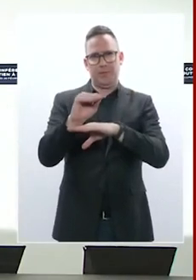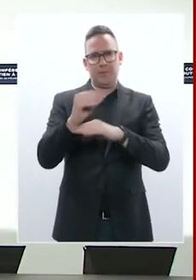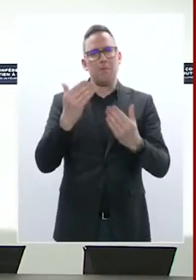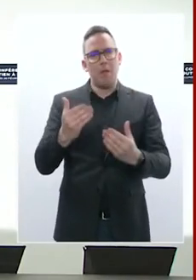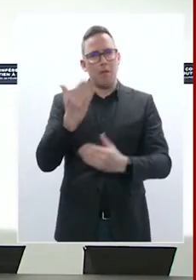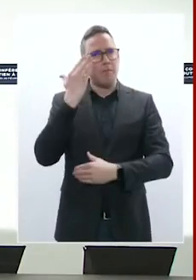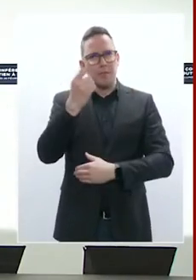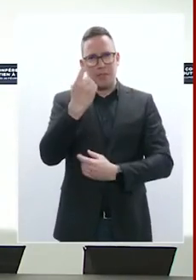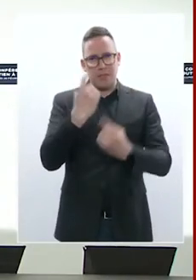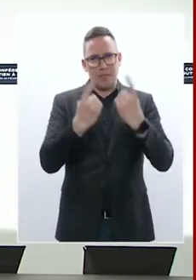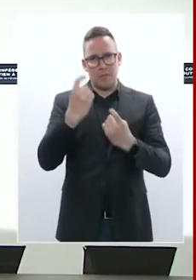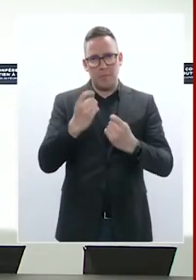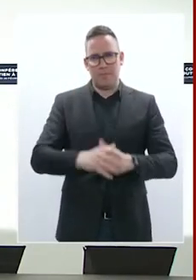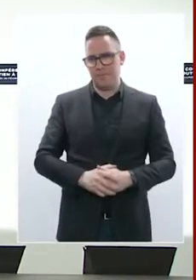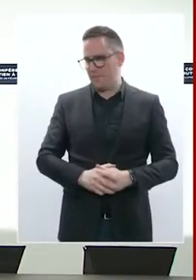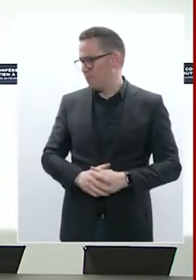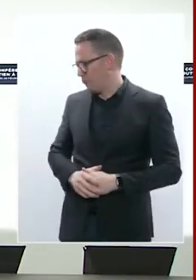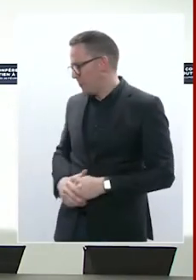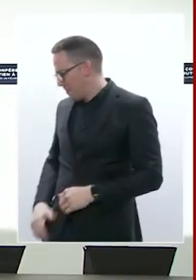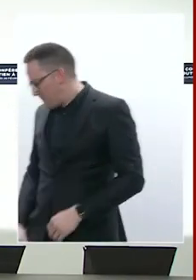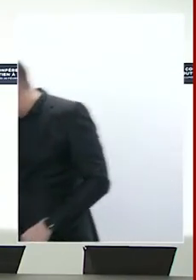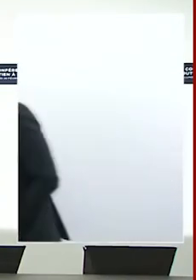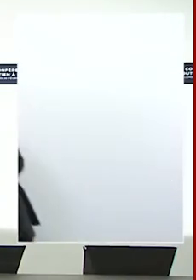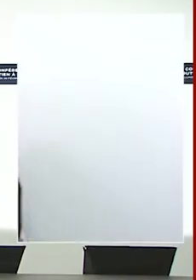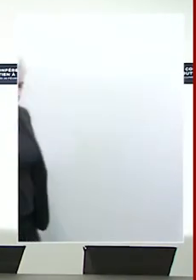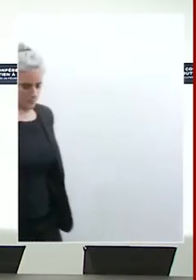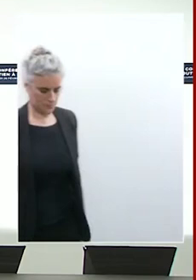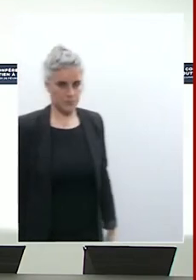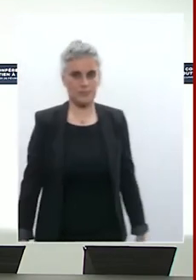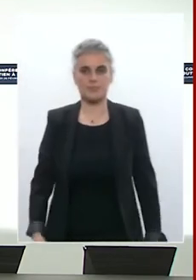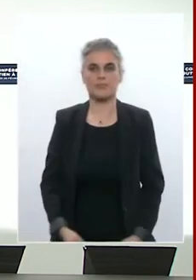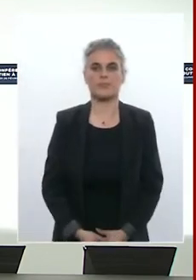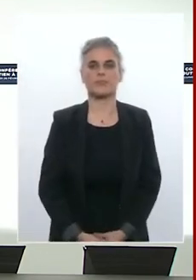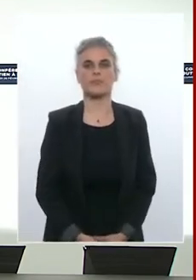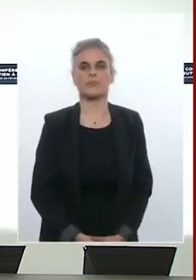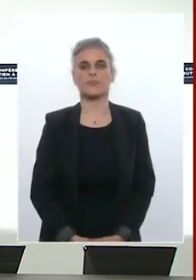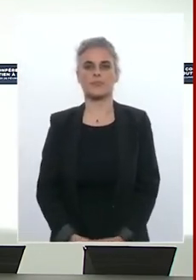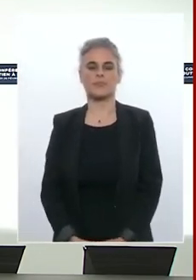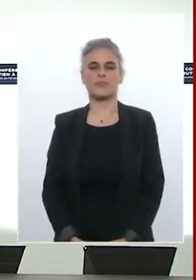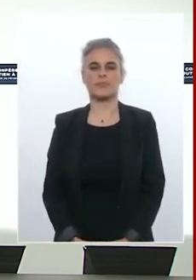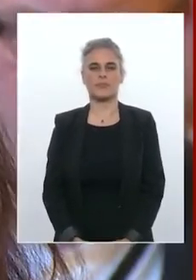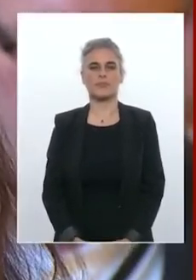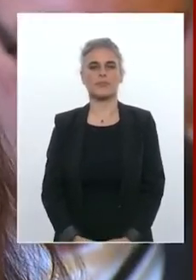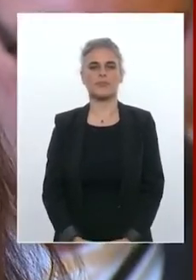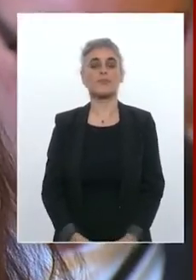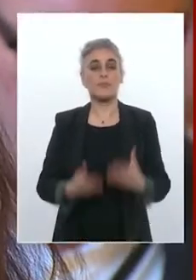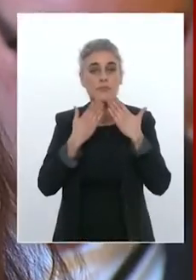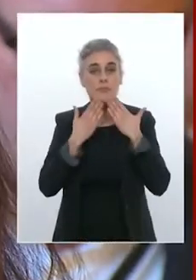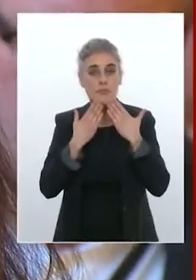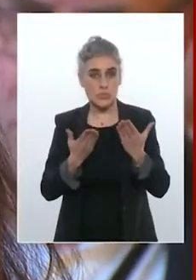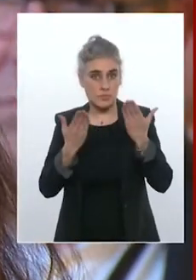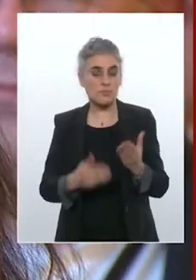Bonsoir, Monsieur le Président, Janusz Baum de Bloomberg, deux très petites questions sur les propos du Premier ministre slovaque qui, avant